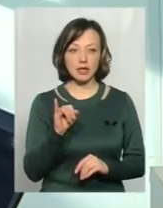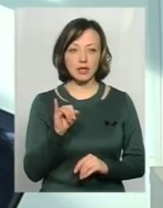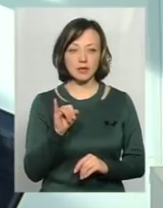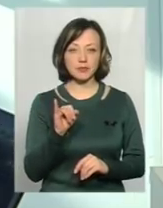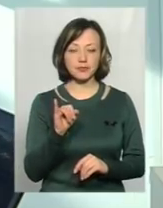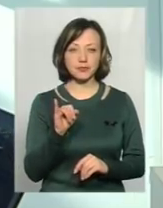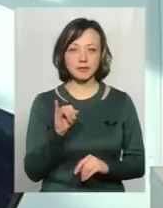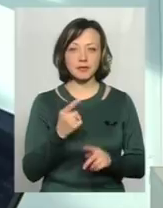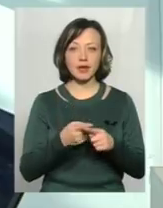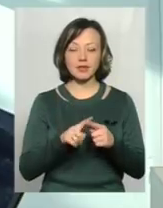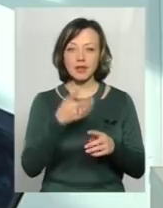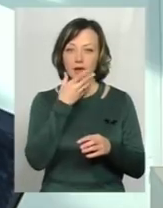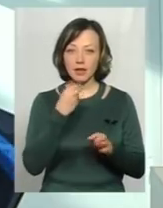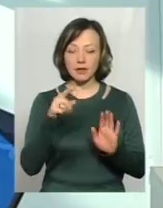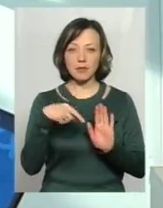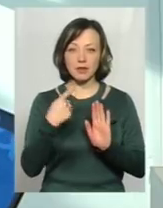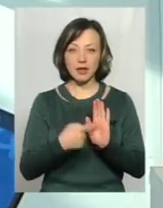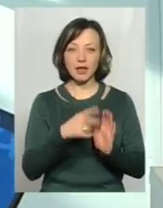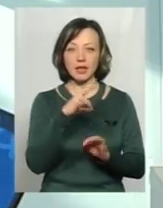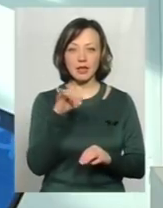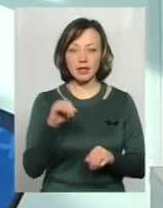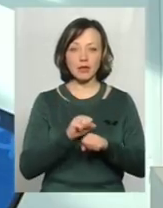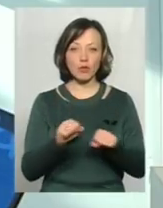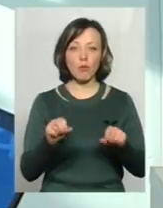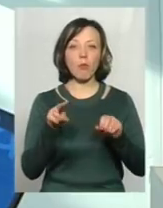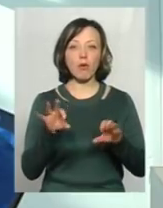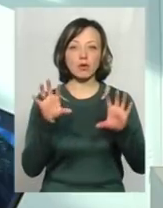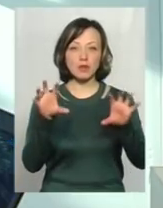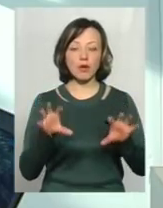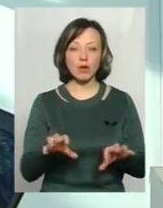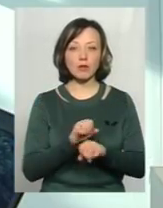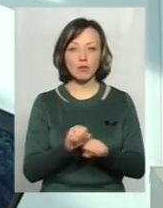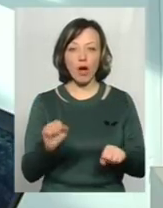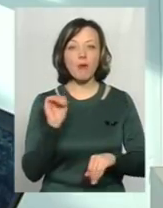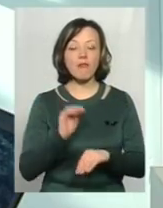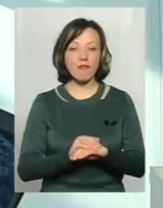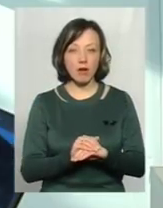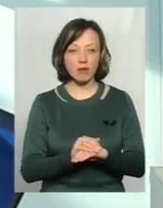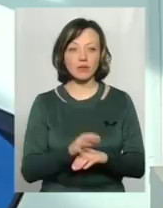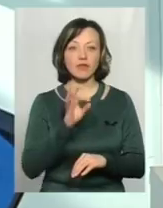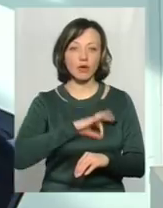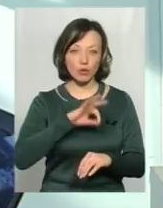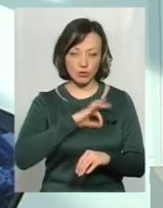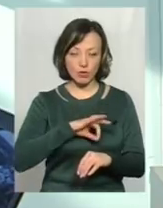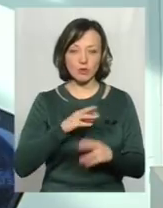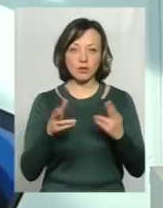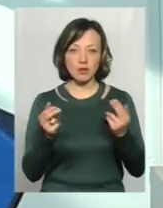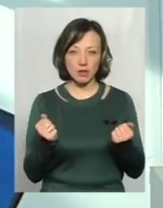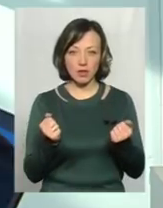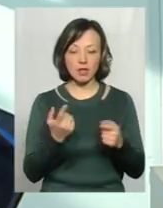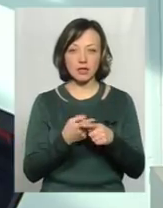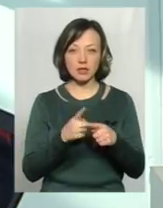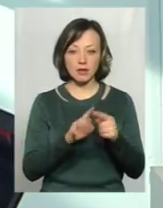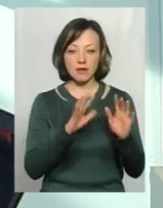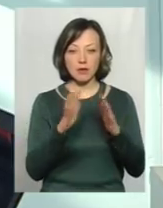Ну, це гарне питання. Ну, відповідь, ні, не можуть. По закону, По закону, Ми знаємо, що не можуть. А по факту? Використовується. Використовується. Дані